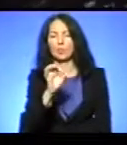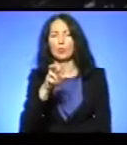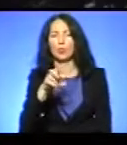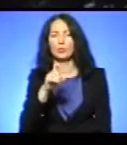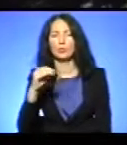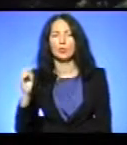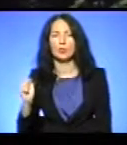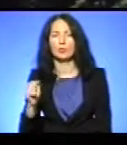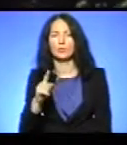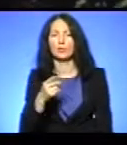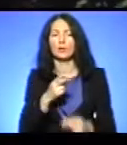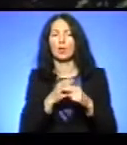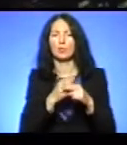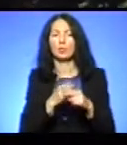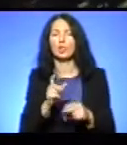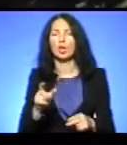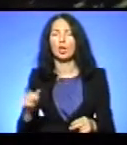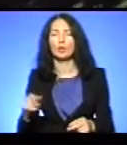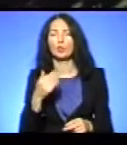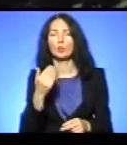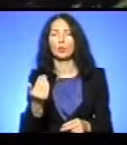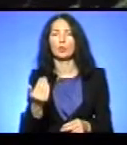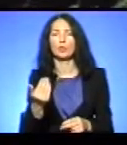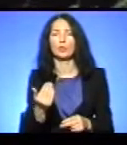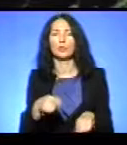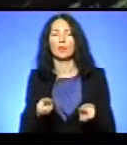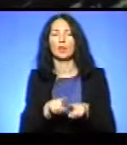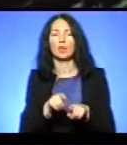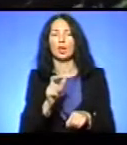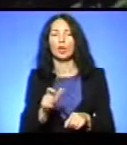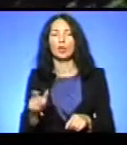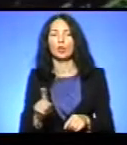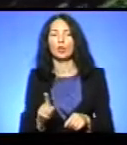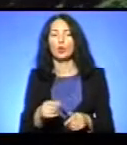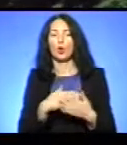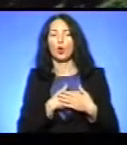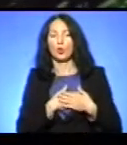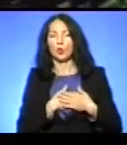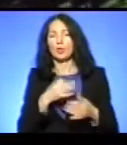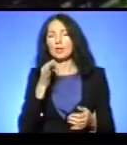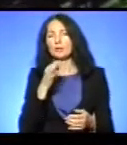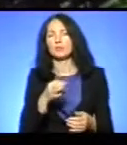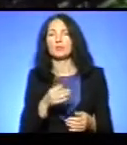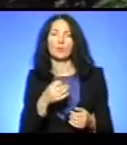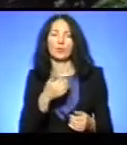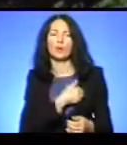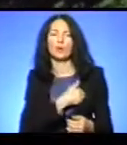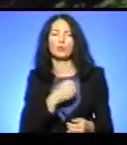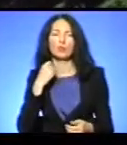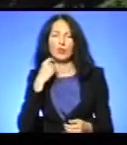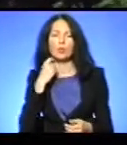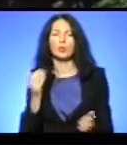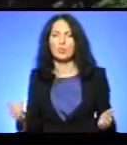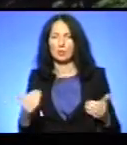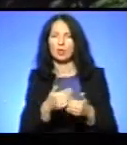Воно мішає людям, і тут такі люди, що люблять випити, збираються, ідуть